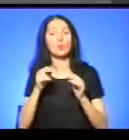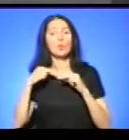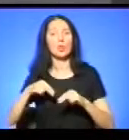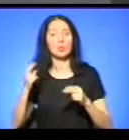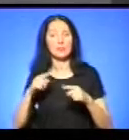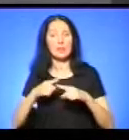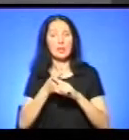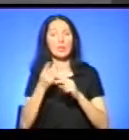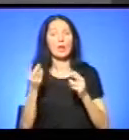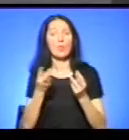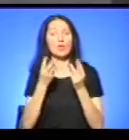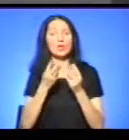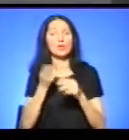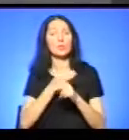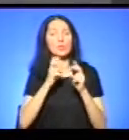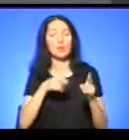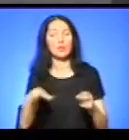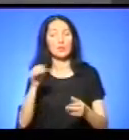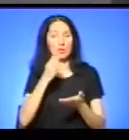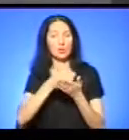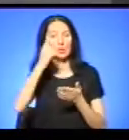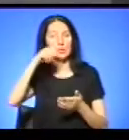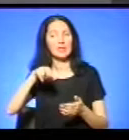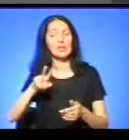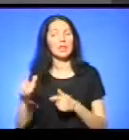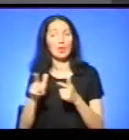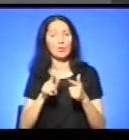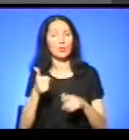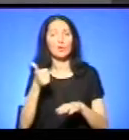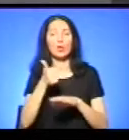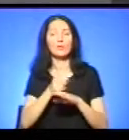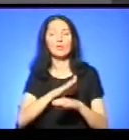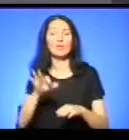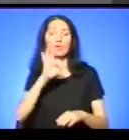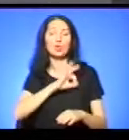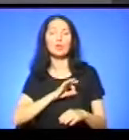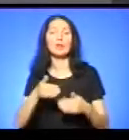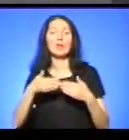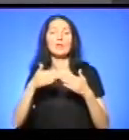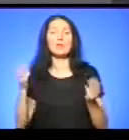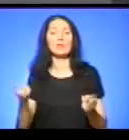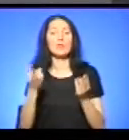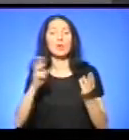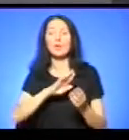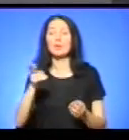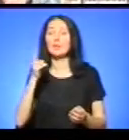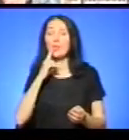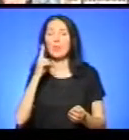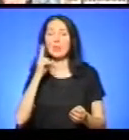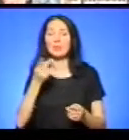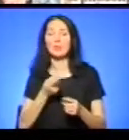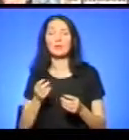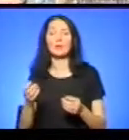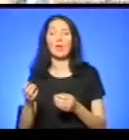безпеки. То усі мали б знати, як поводитися. Саме головне – не використовувати відкритого вогню, не палити. Зернозбиральна